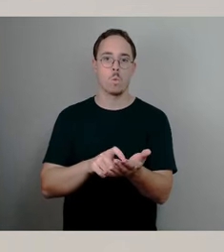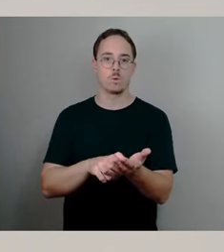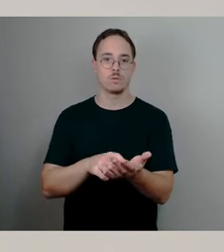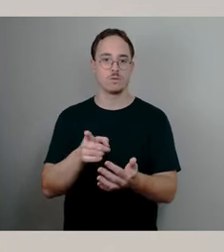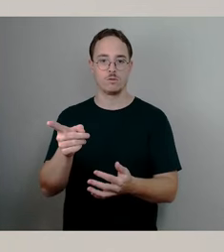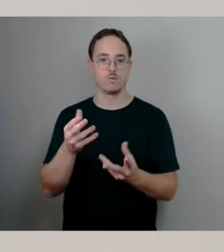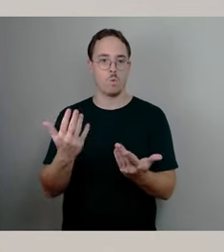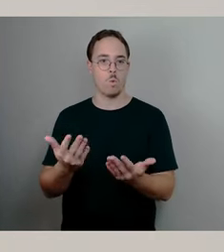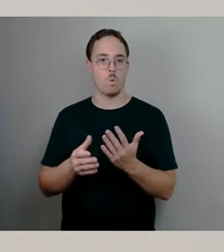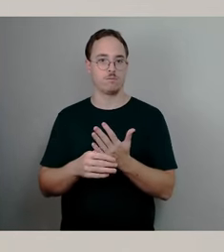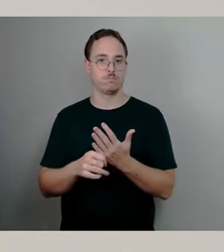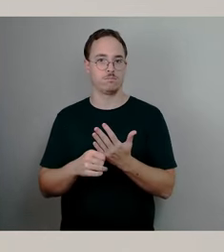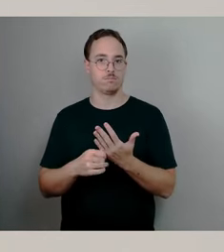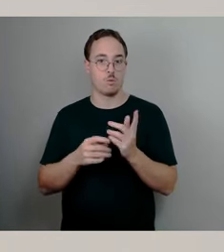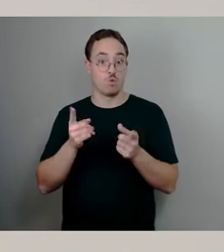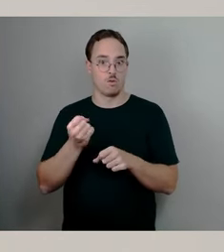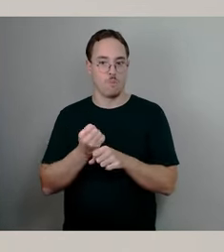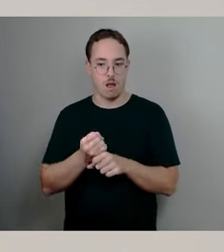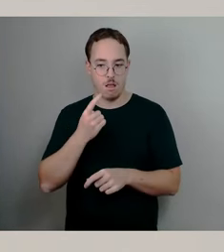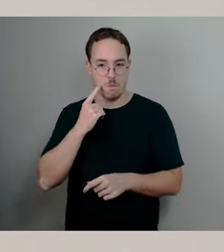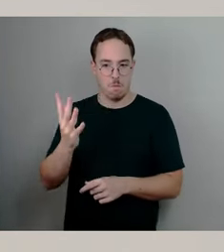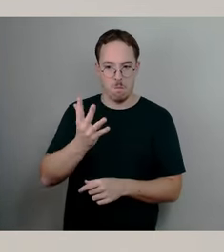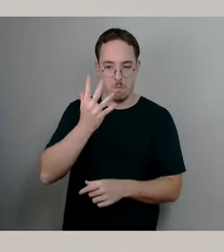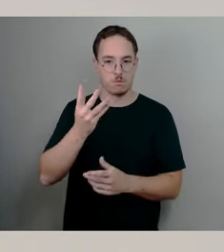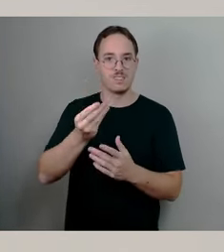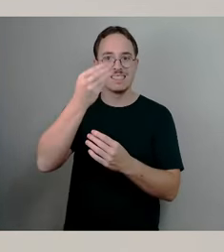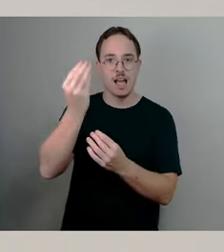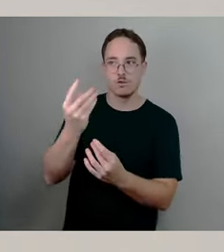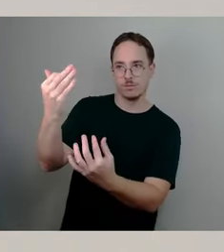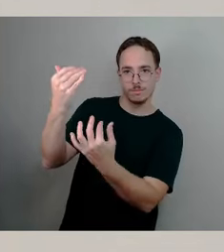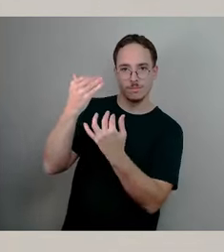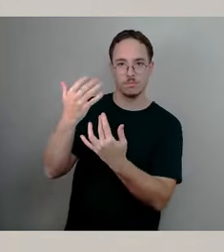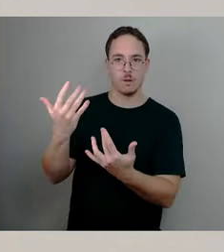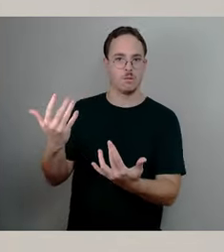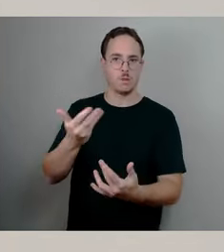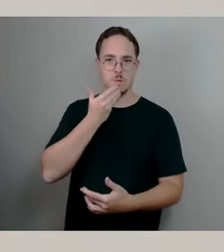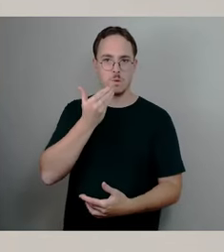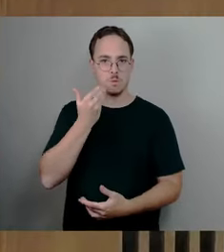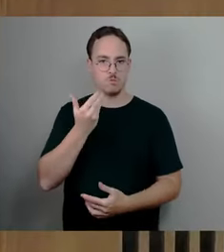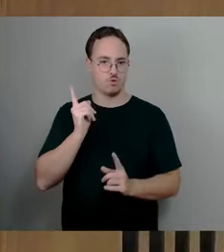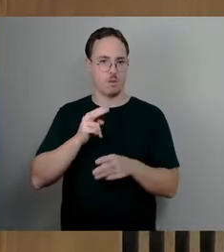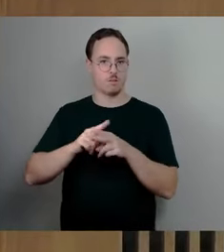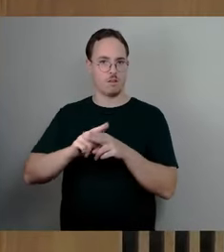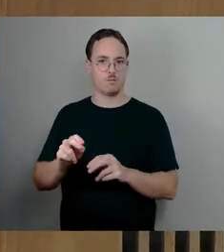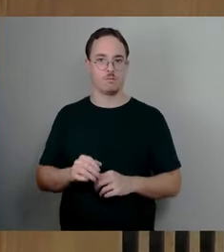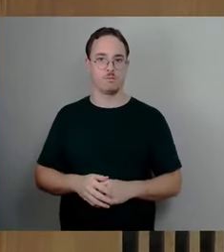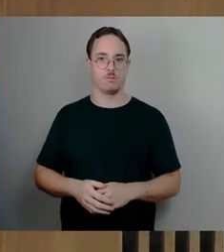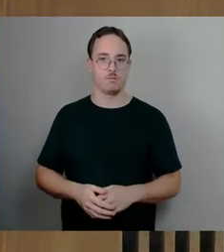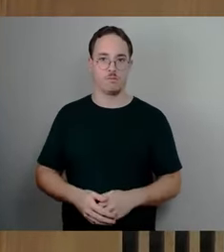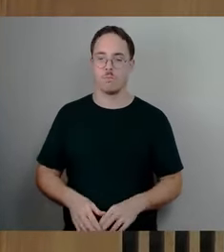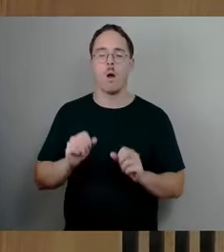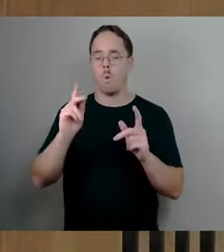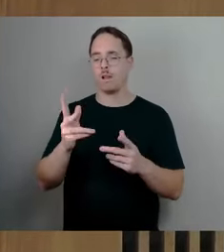bestand und die Brücke, wie gesagt, saniert werden sollte. Also ja, okay, gut, lassen wir so stehen. Vielen Dank.